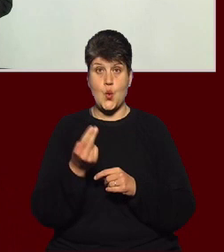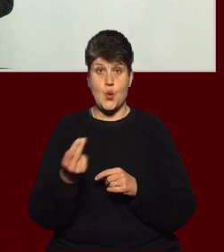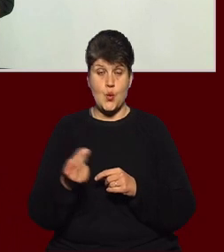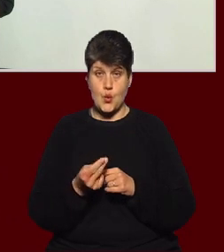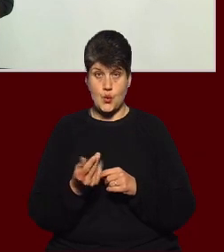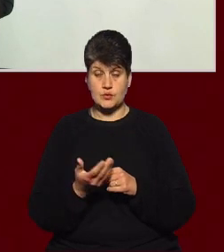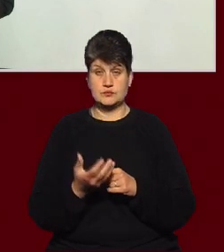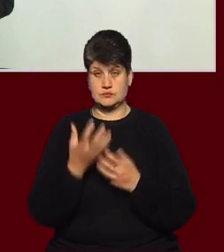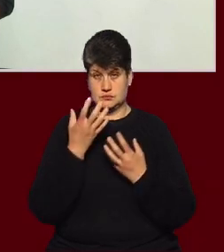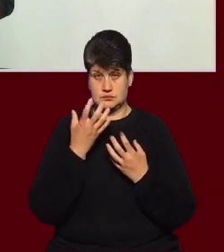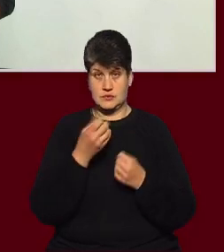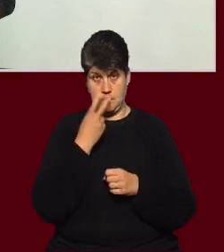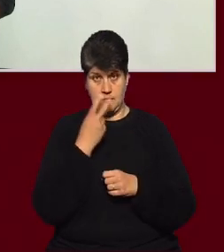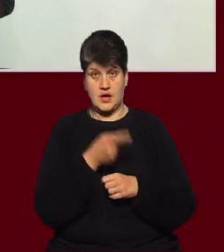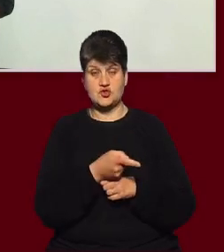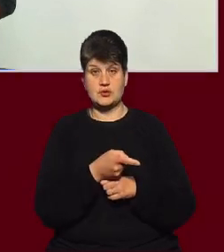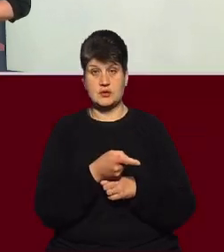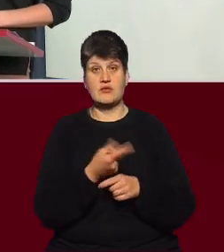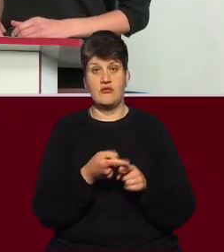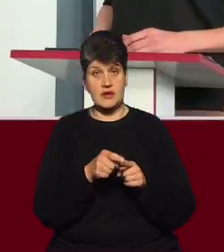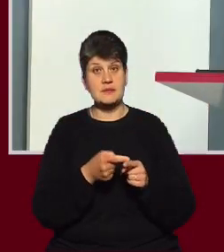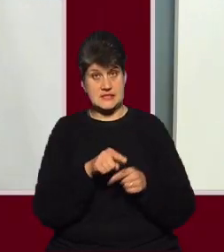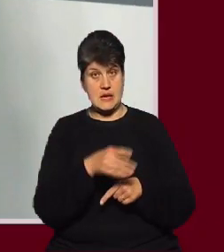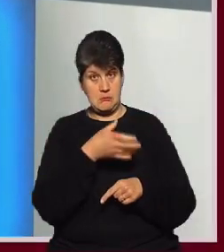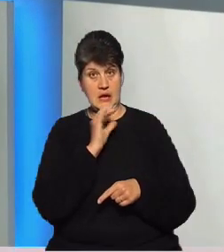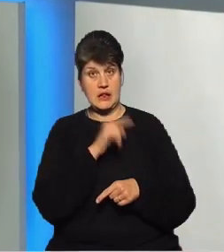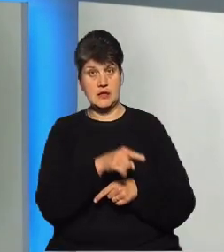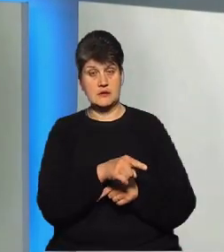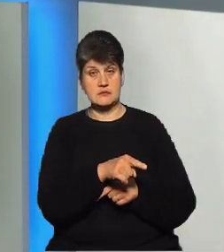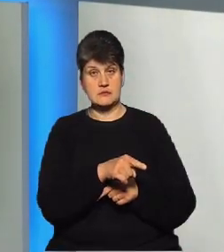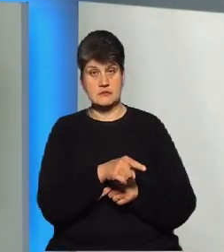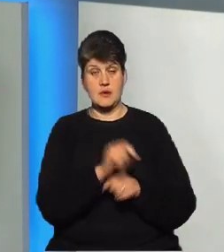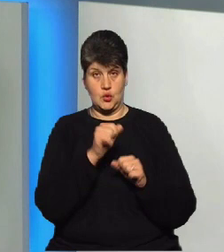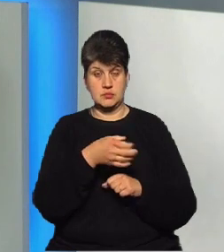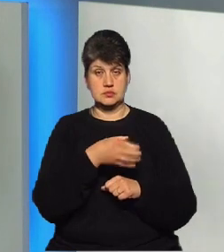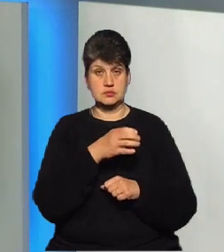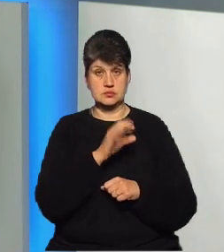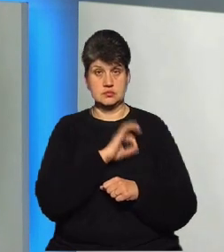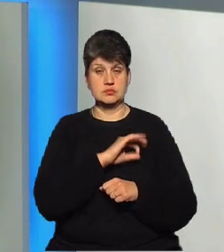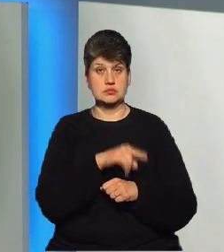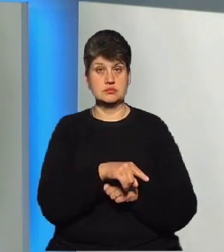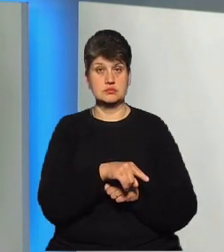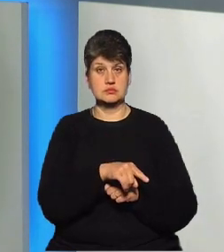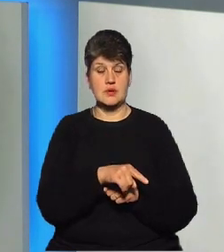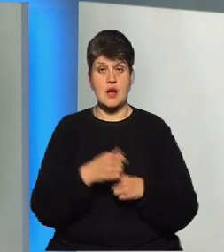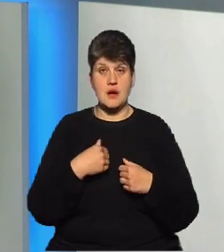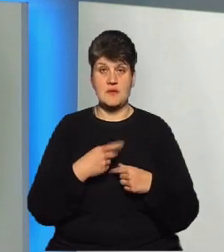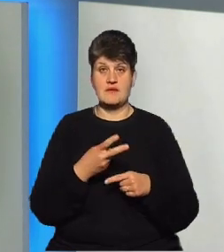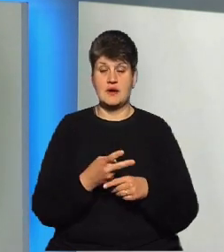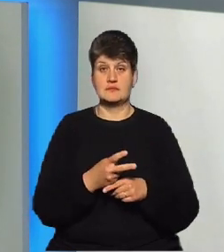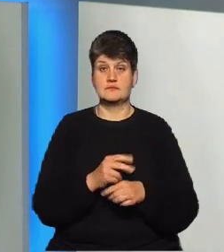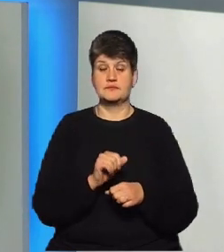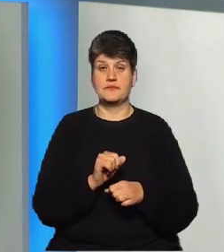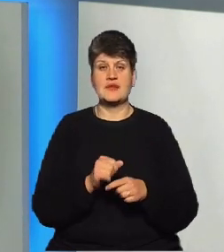відтінку, і кажуть, бачите, ви би це, наприклад, пили, ви би це мусили споживати, а ми тут вам затримуємо. Але насправді це такий